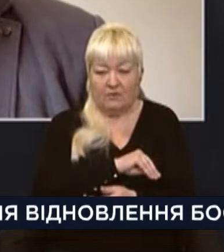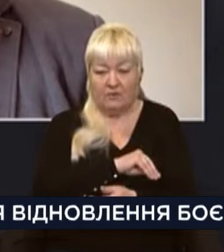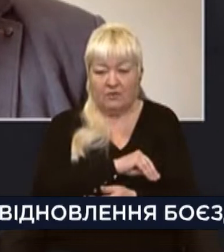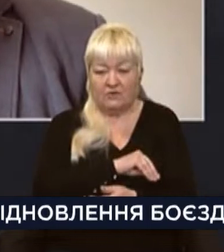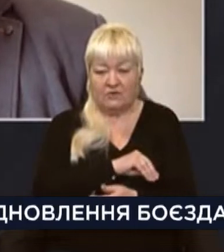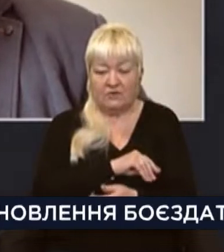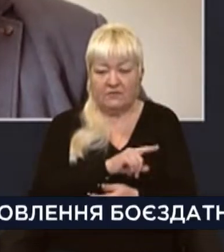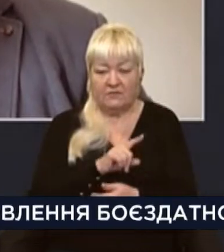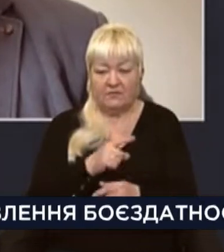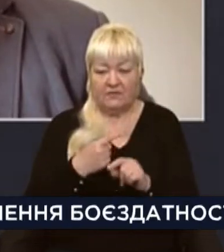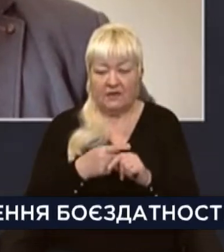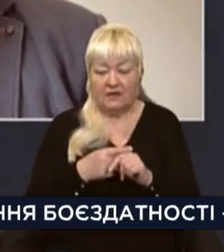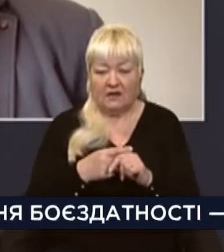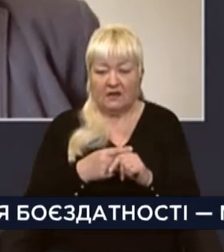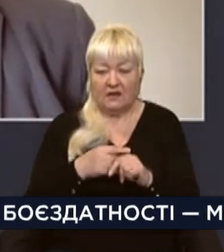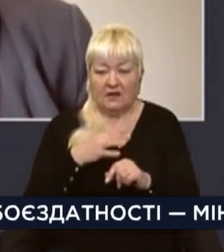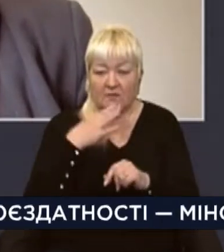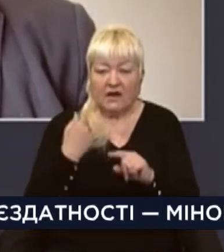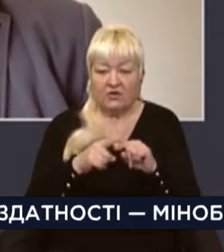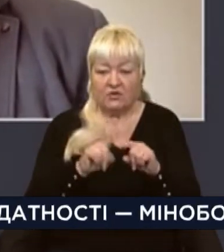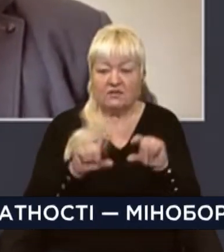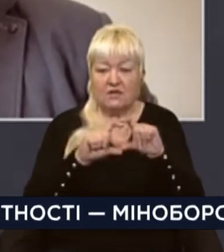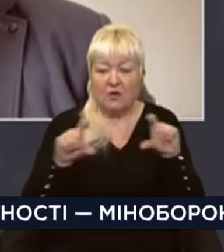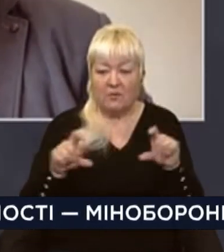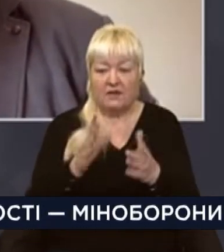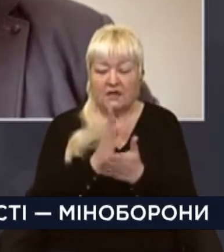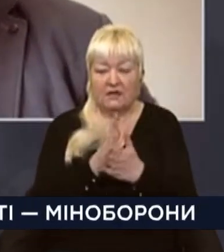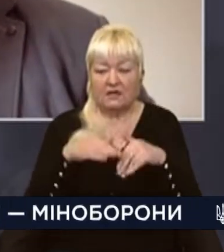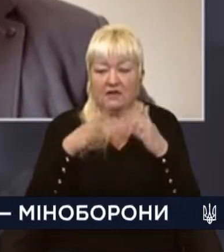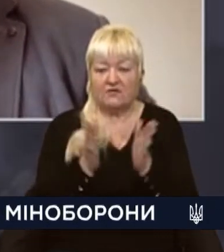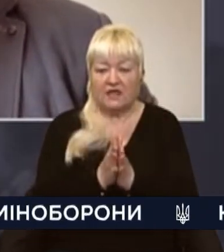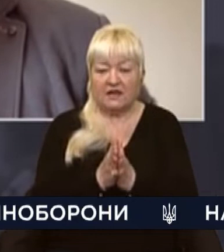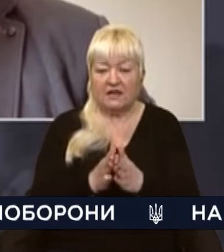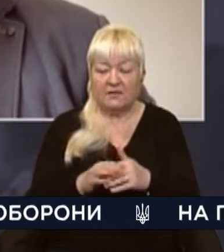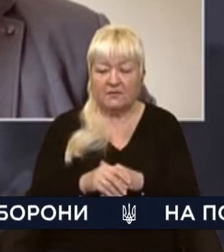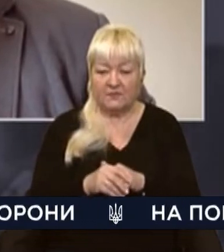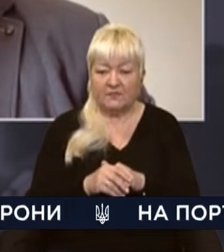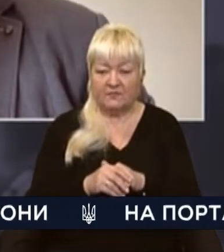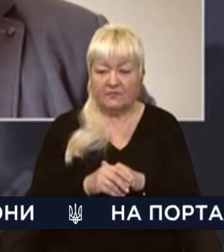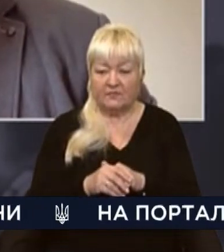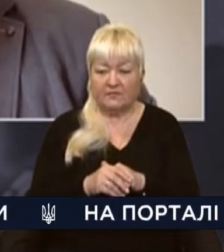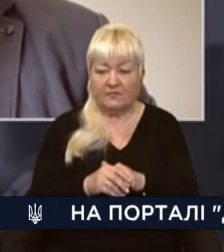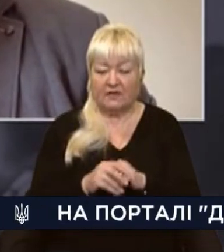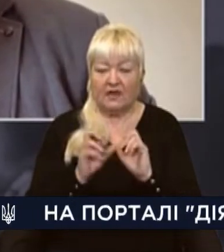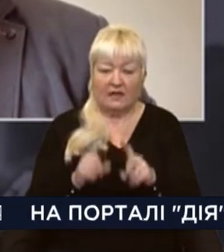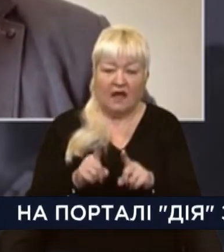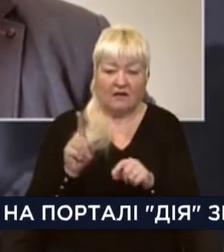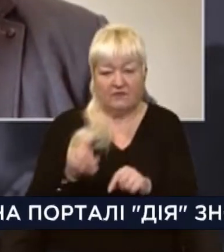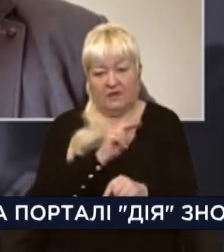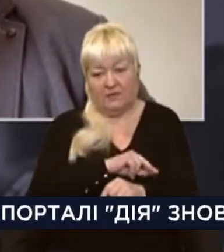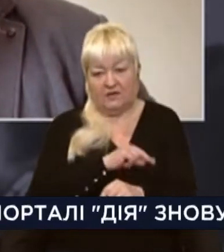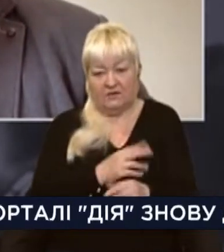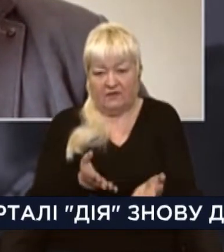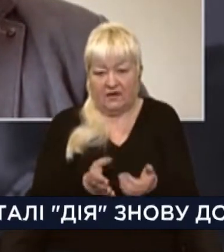багатьом з них цих компаній є взагалі питання, як вони працювали.